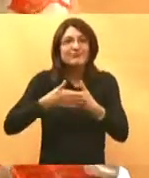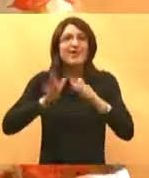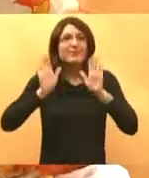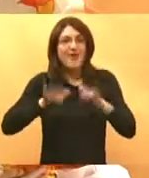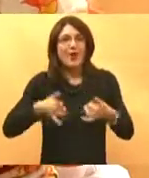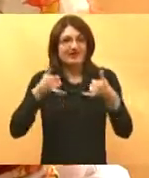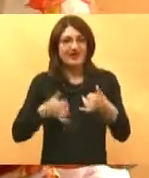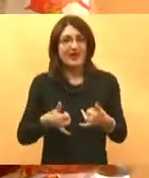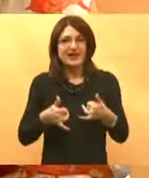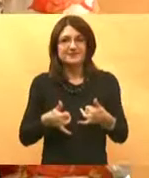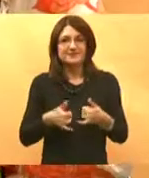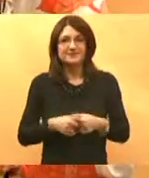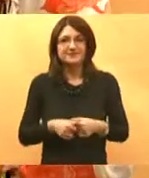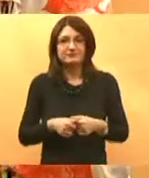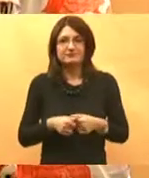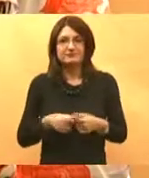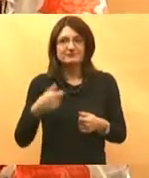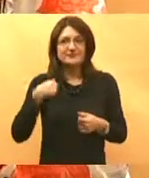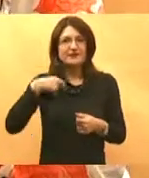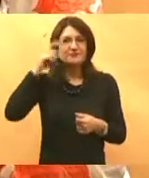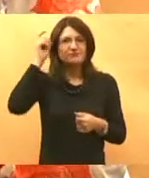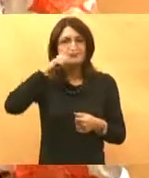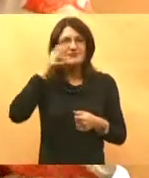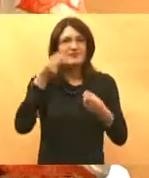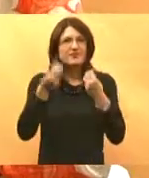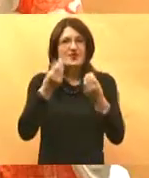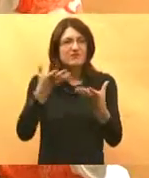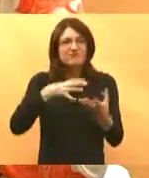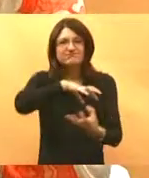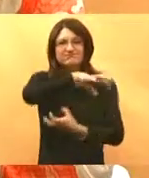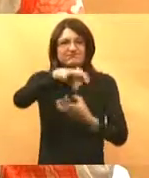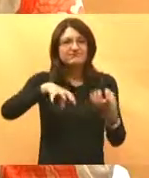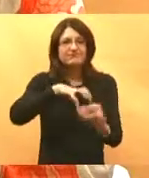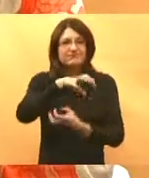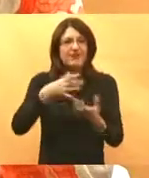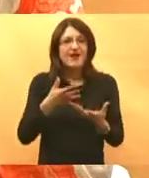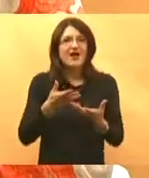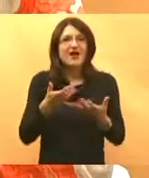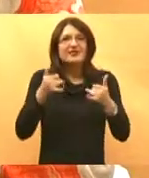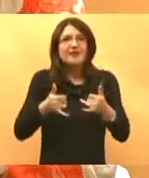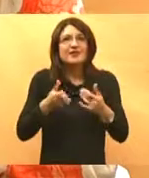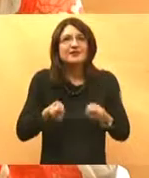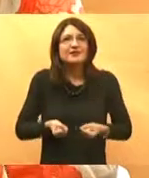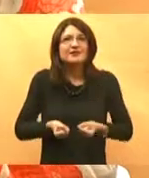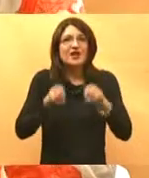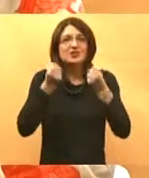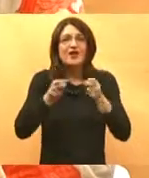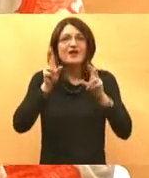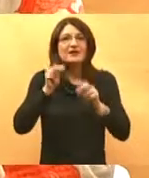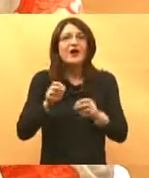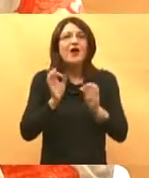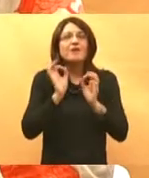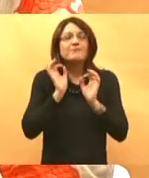mislim, ja mislim da se negdje nešto pobrkalo. Pa danas isto tako teško možemo imati pravog